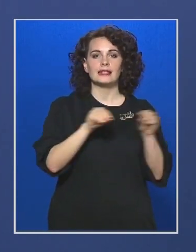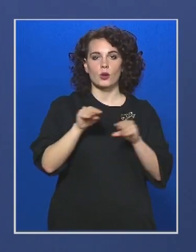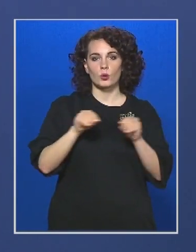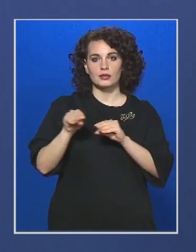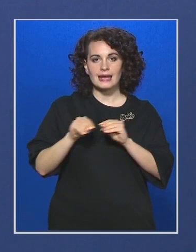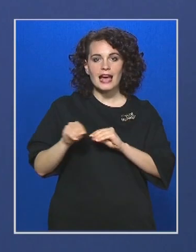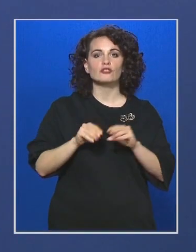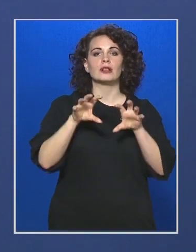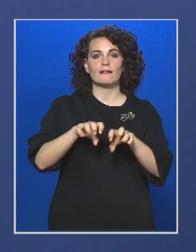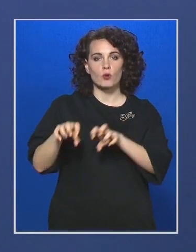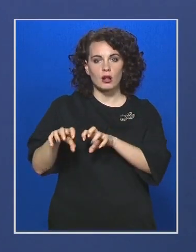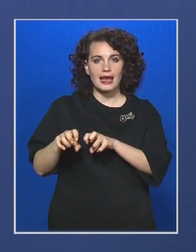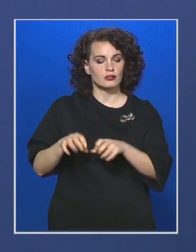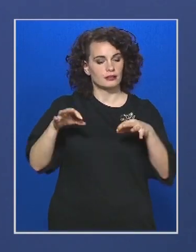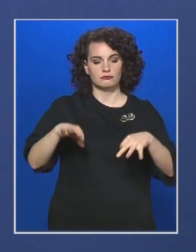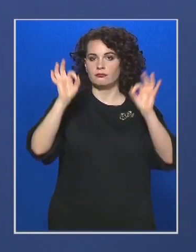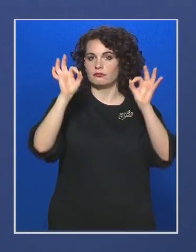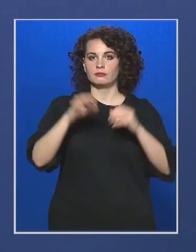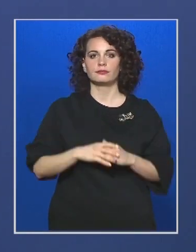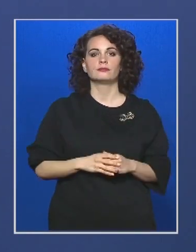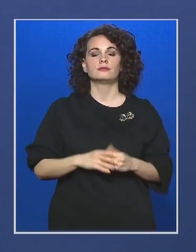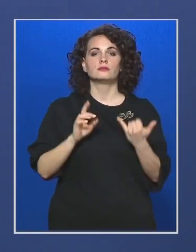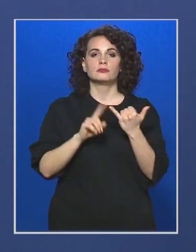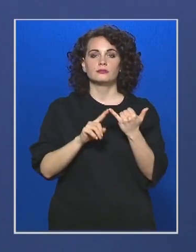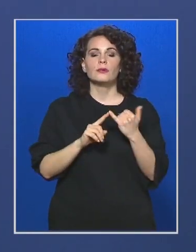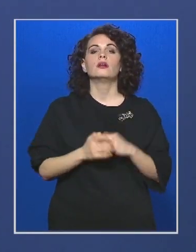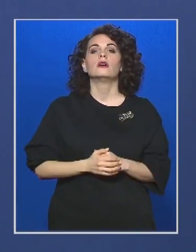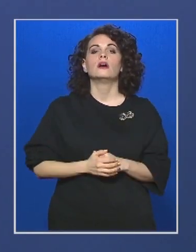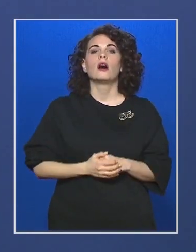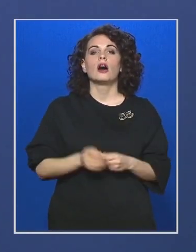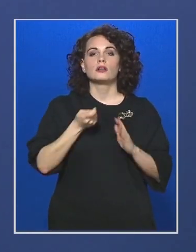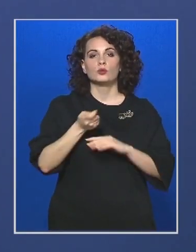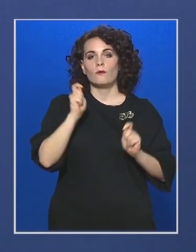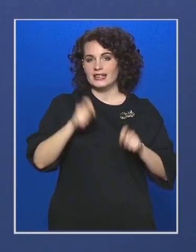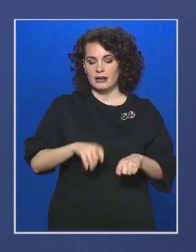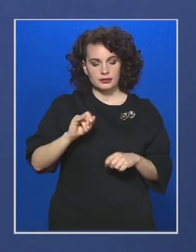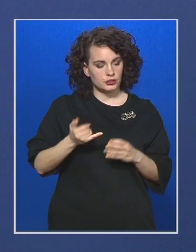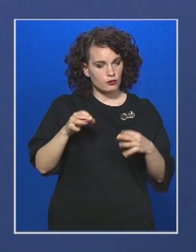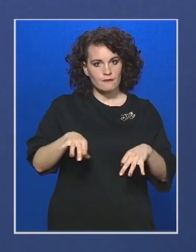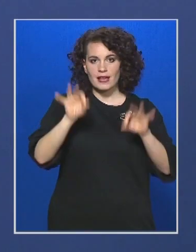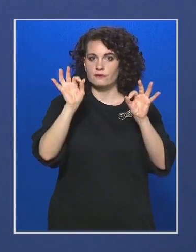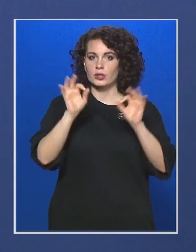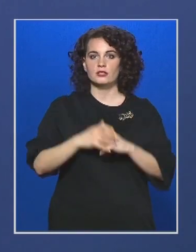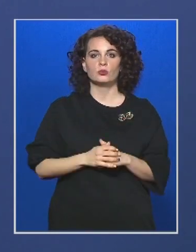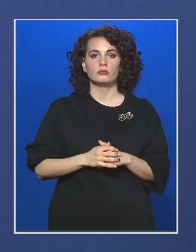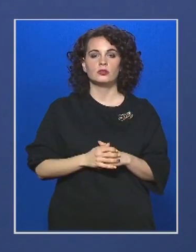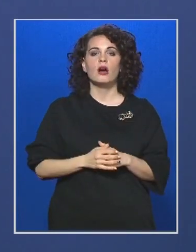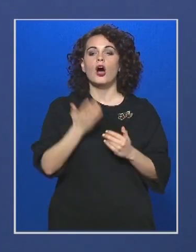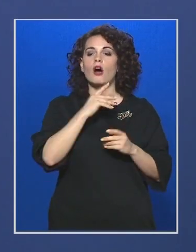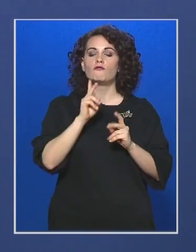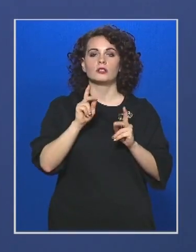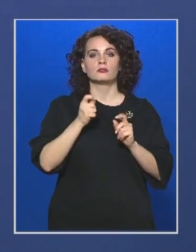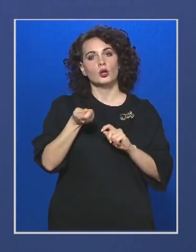és a lefoglalásokat fölfüggesztjük. Ötötször. Az adó végrehajtásokat is fölfüggesztjük, a fennálló